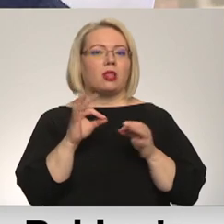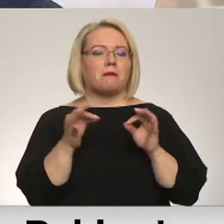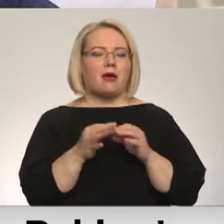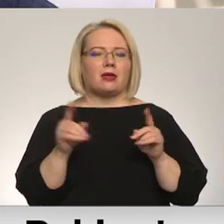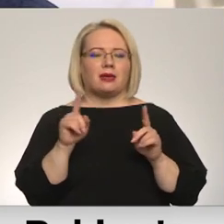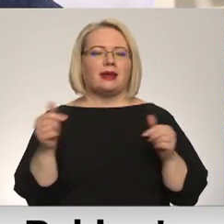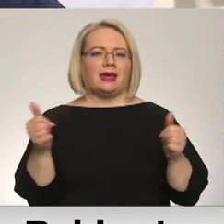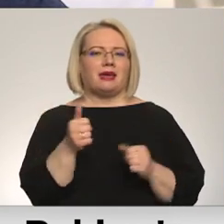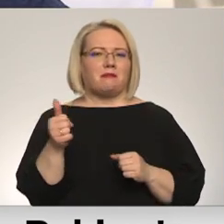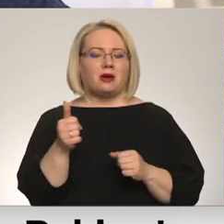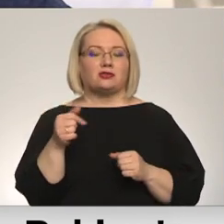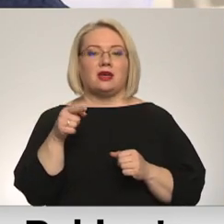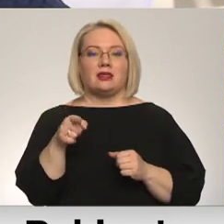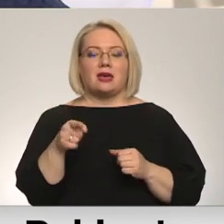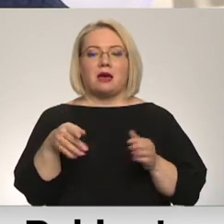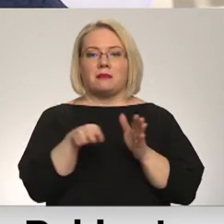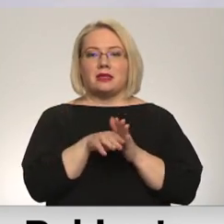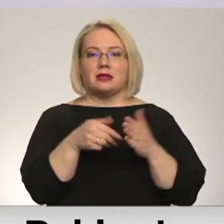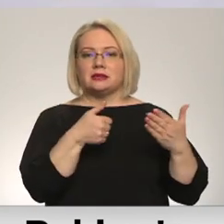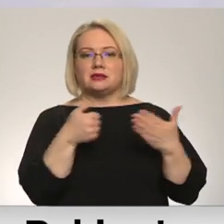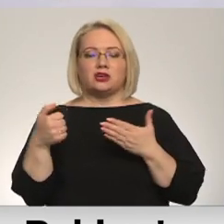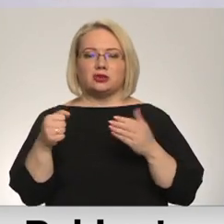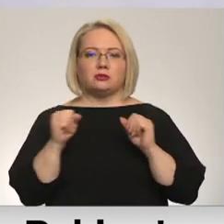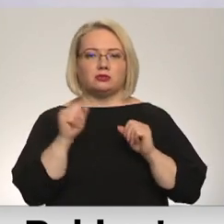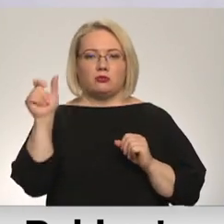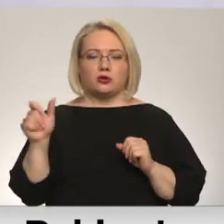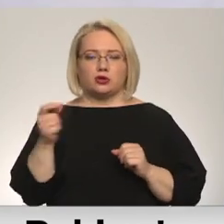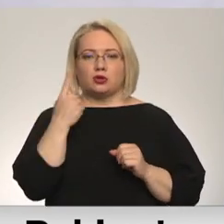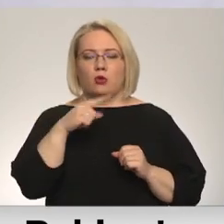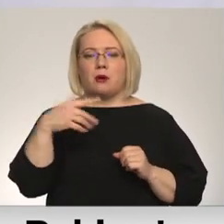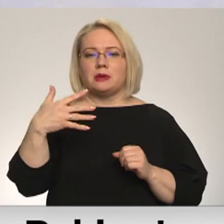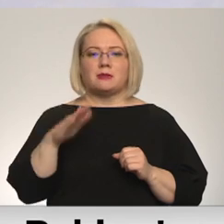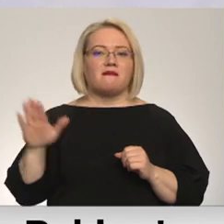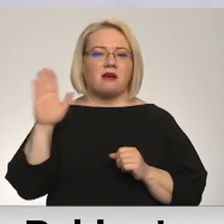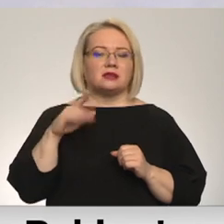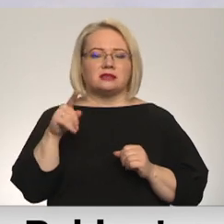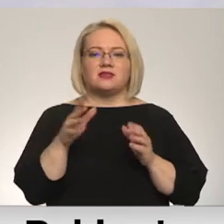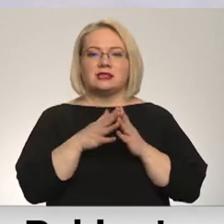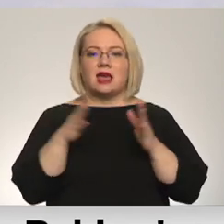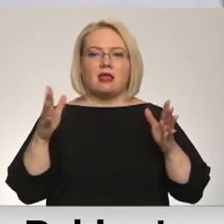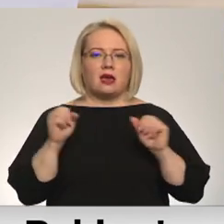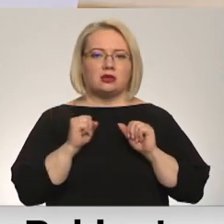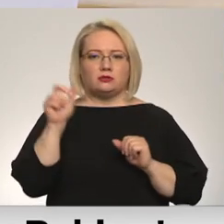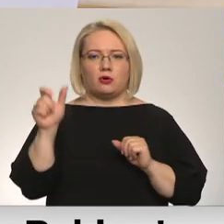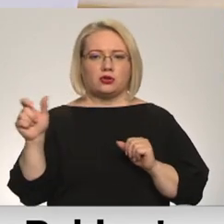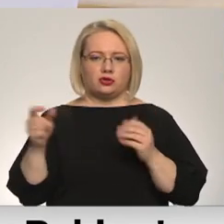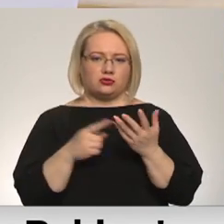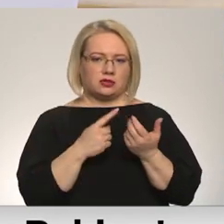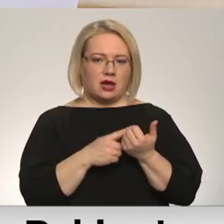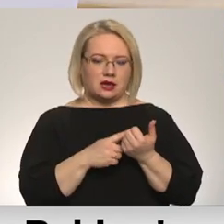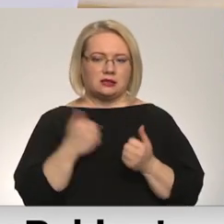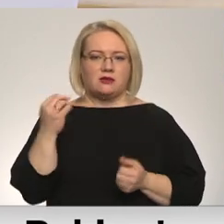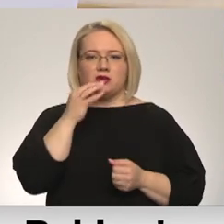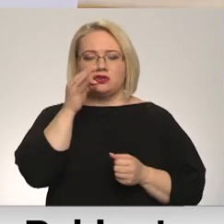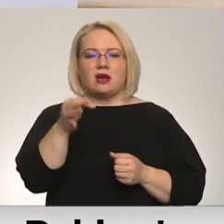ir kas īpaši. Šogad tajās piedalīsies 600 sportisti no 50 valstīm. Kas ir līdz šim lielākais sportistu skaits? Atbildība